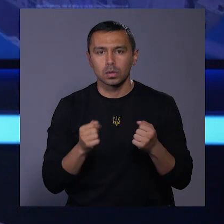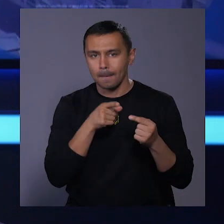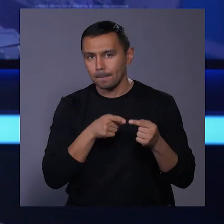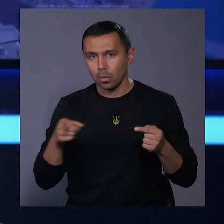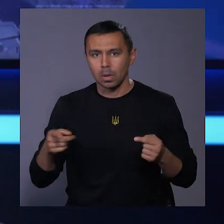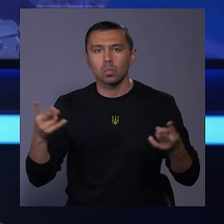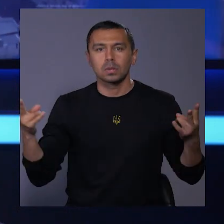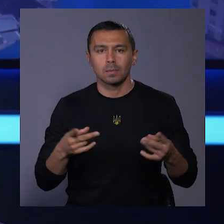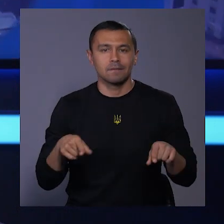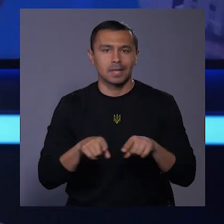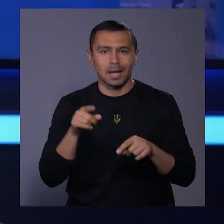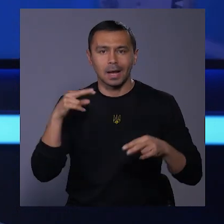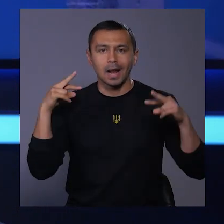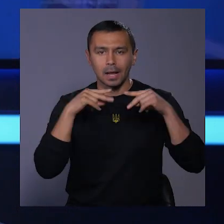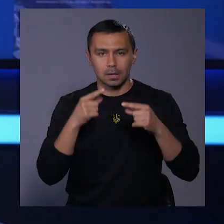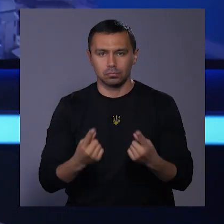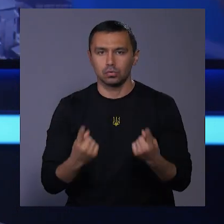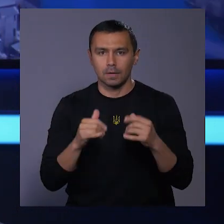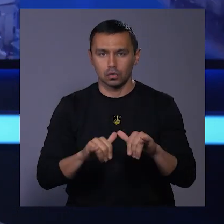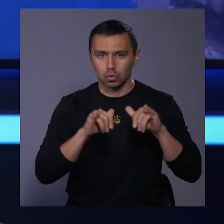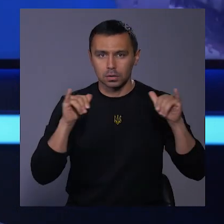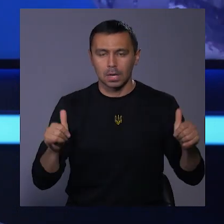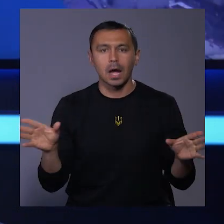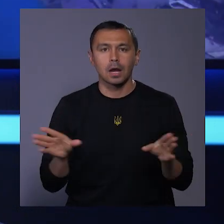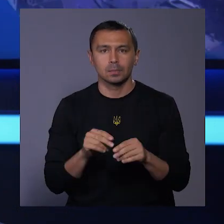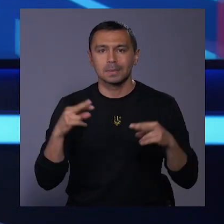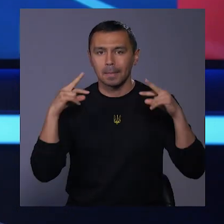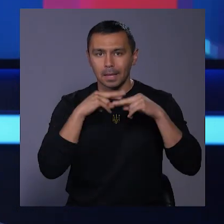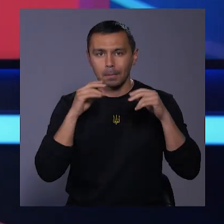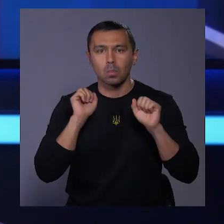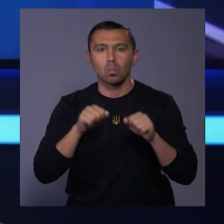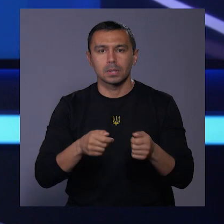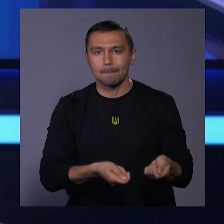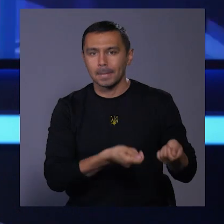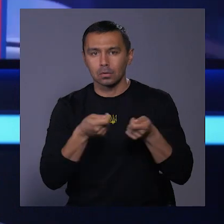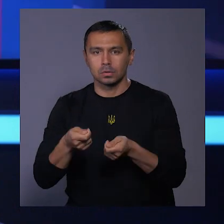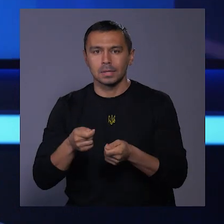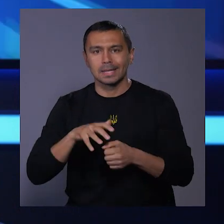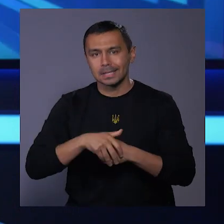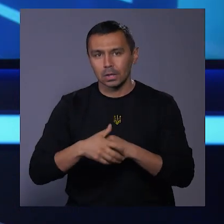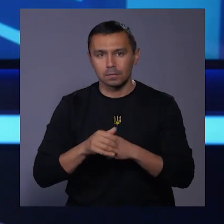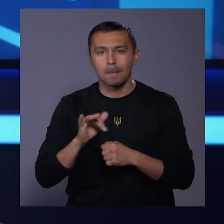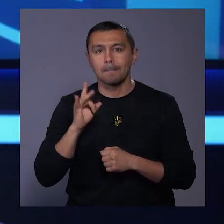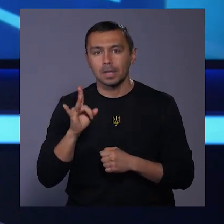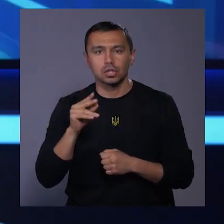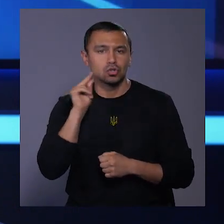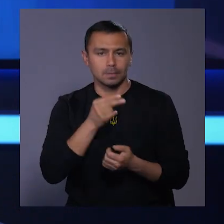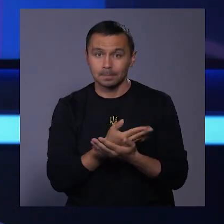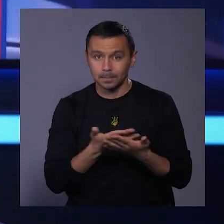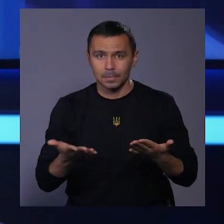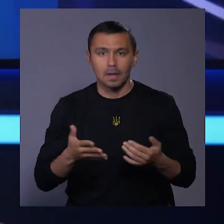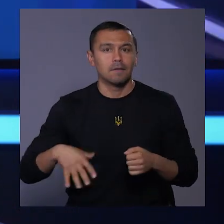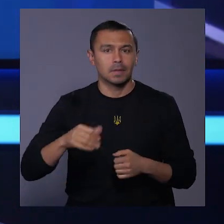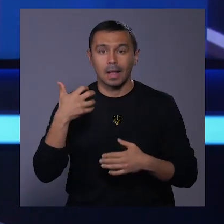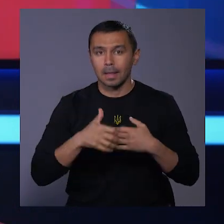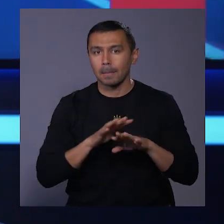пори потреба у таких ліках суттєво зросла. Разом із медикаментами можна приносити цитрусові, імбир та чаї. Тож